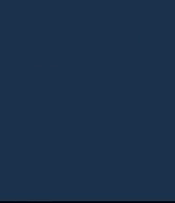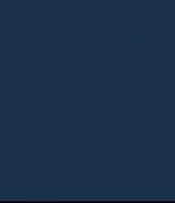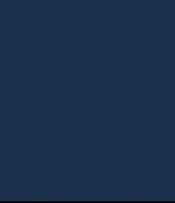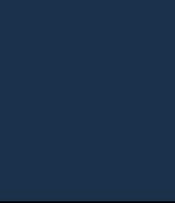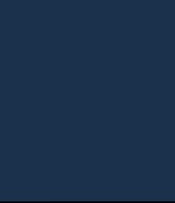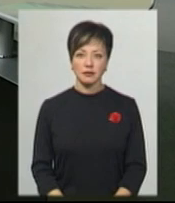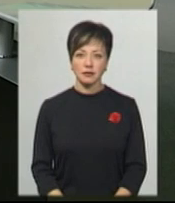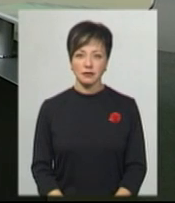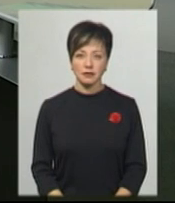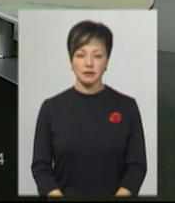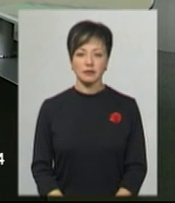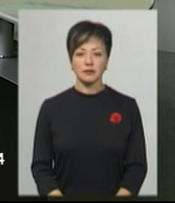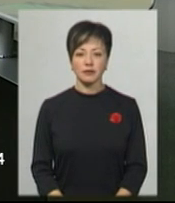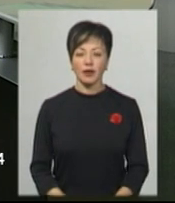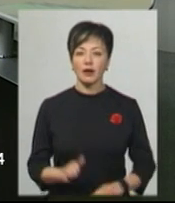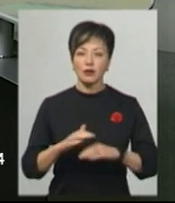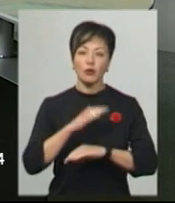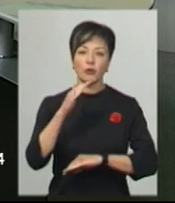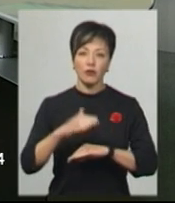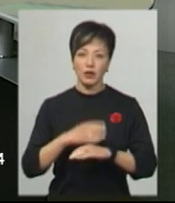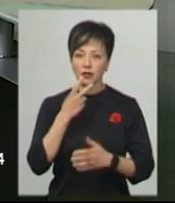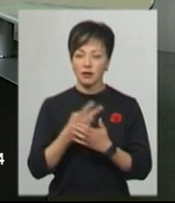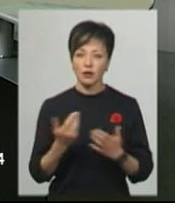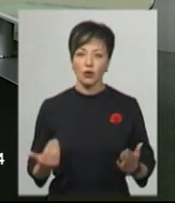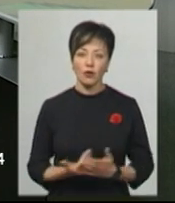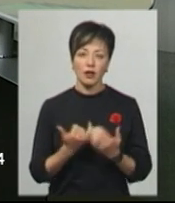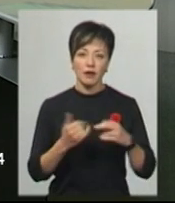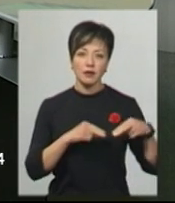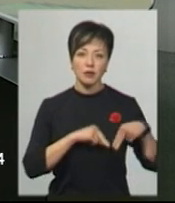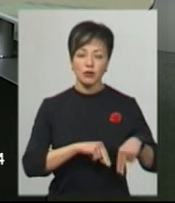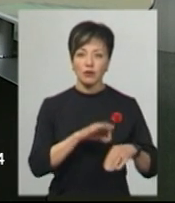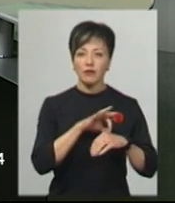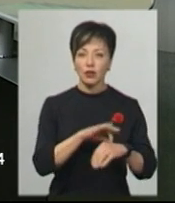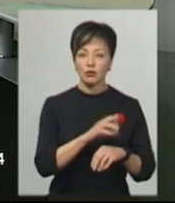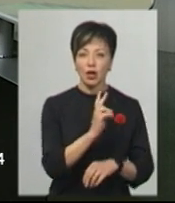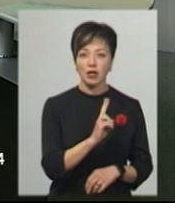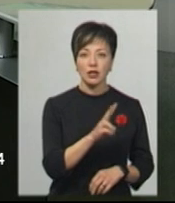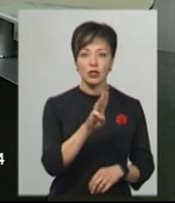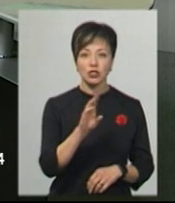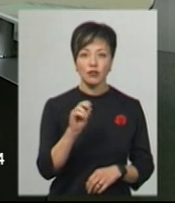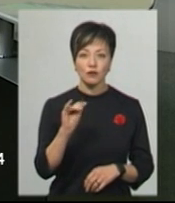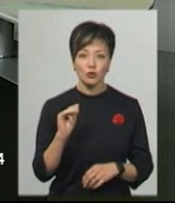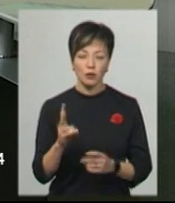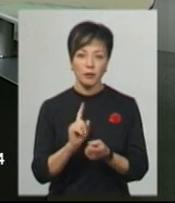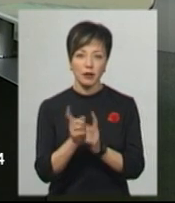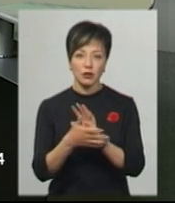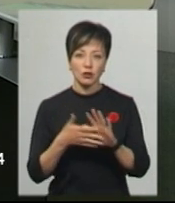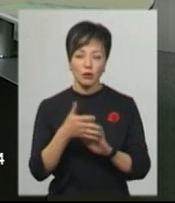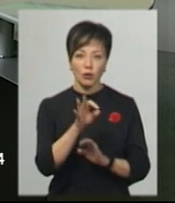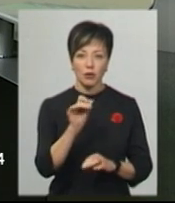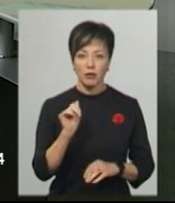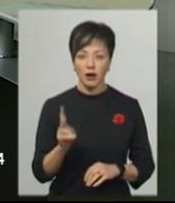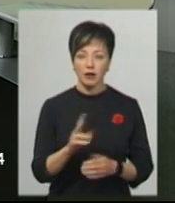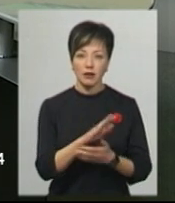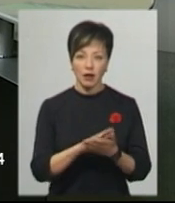Музика Доброго вечора, ви дивитесь новини. У студії для вас працюють ведуча Катерина Шевчук, на жесту умову перекладає Ольга